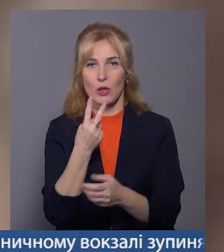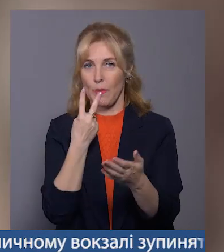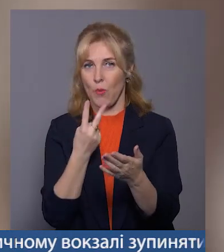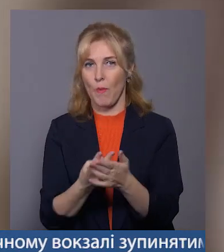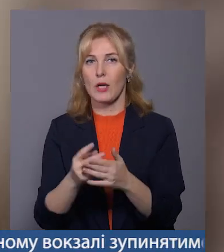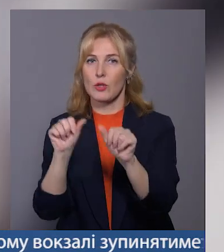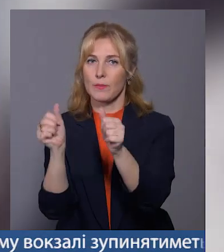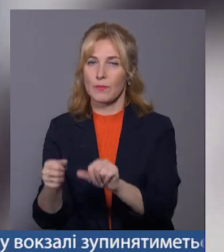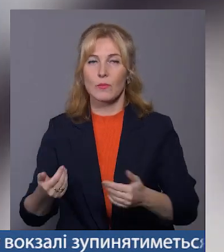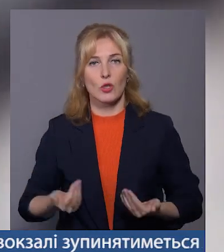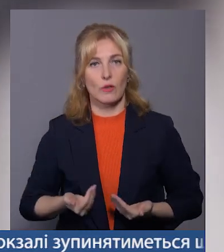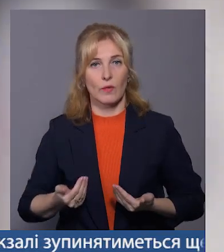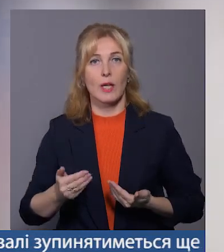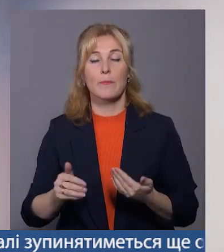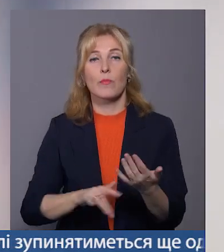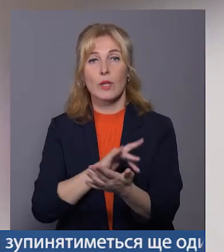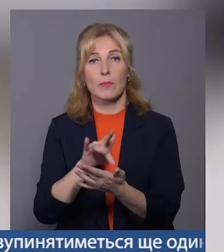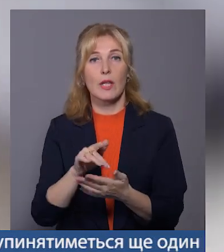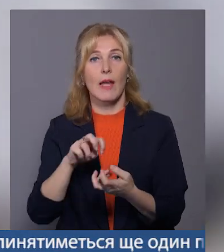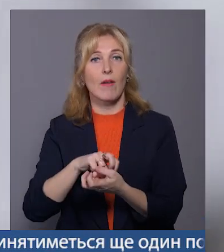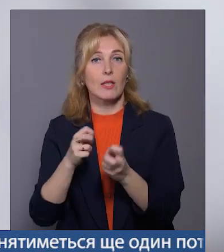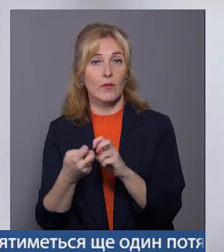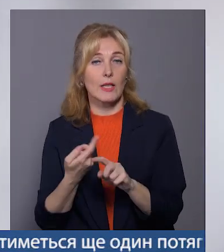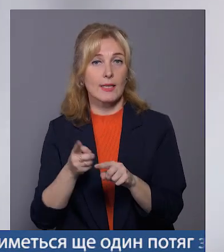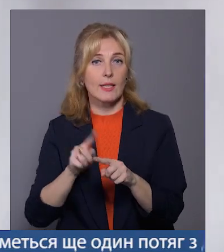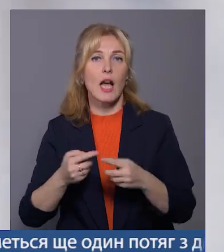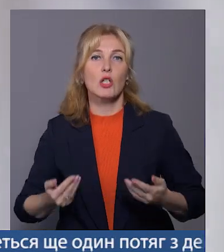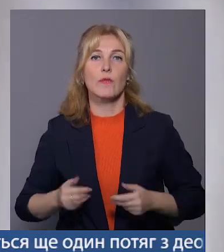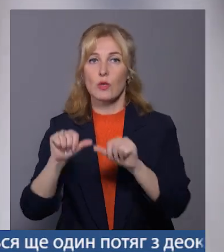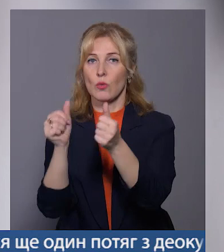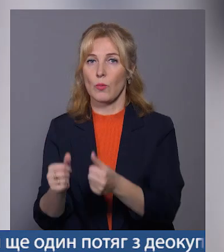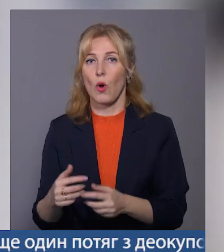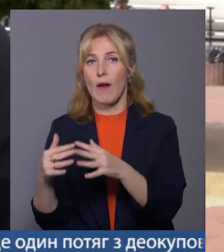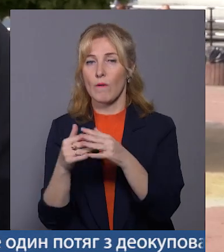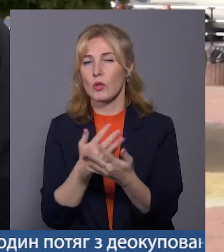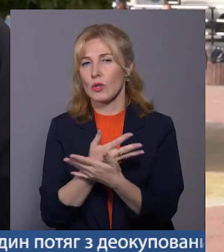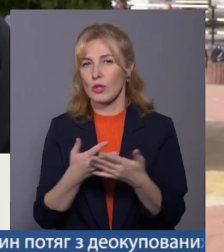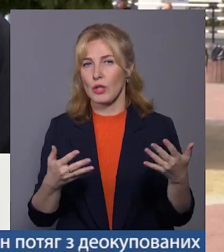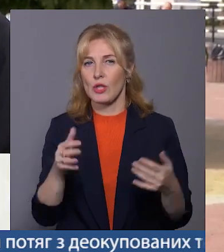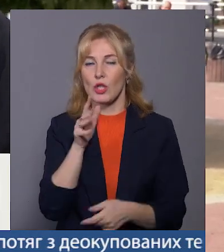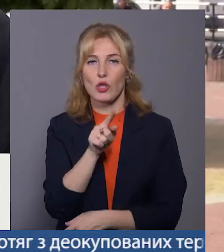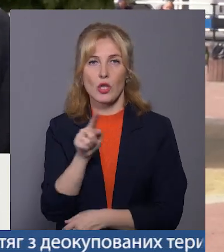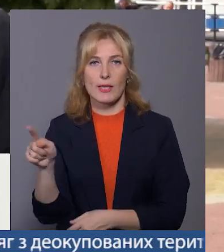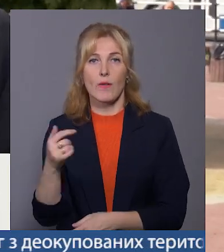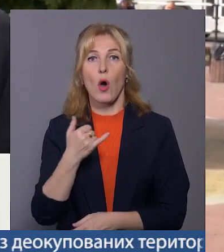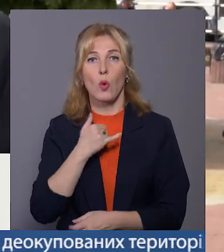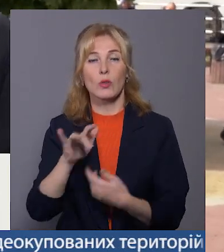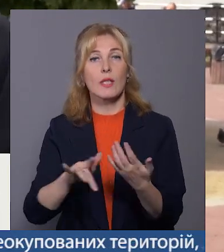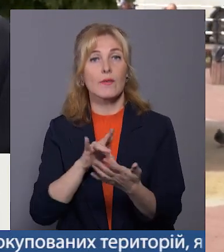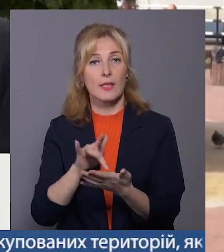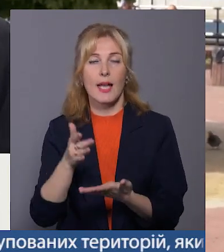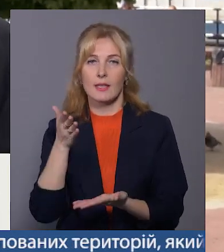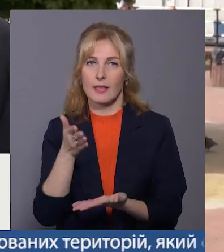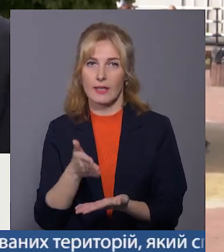перформанс гостей із міста Івано-Франківськ. Це живі скульптури воїнів різних часів. В нас в центрі композиції